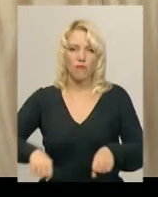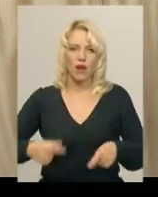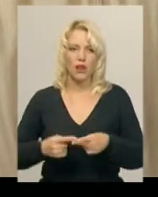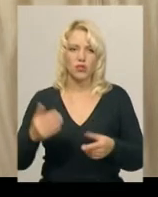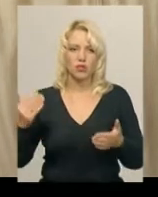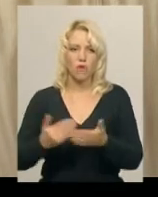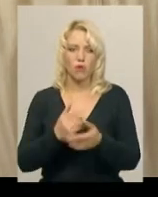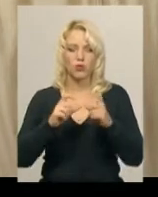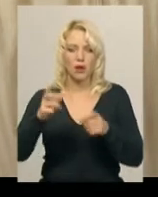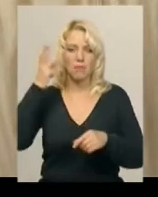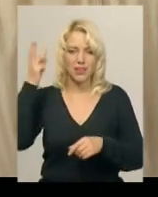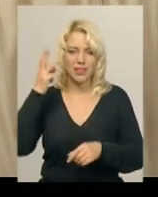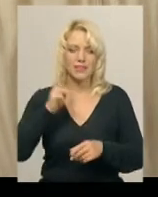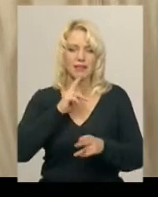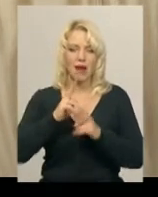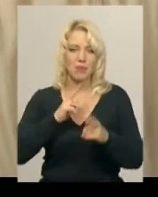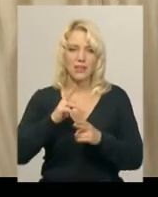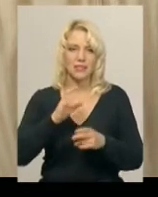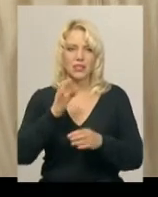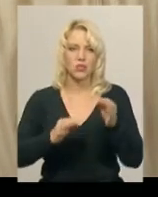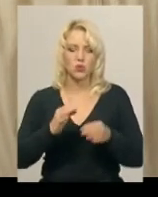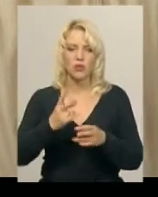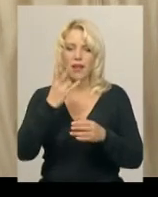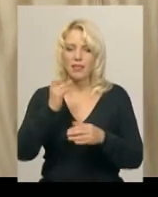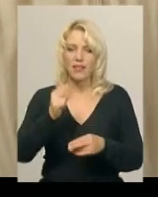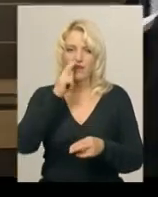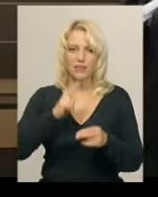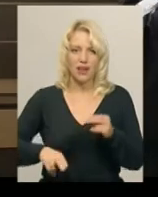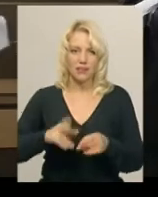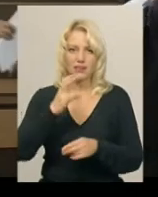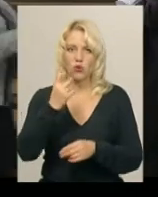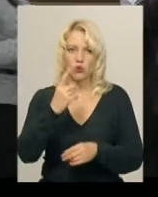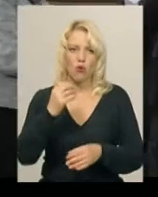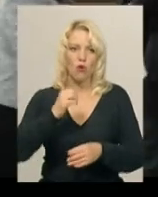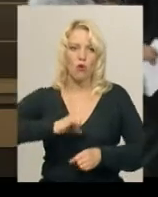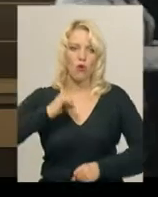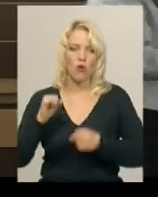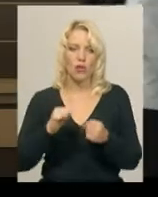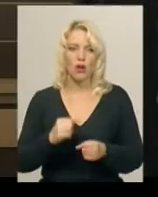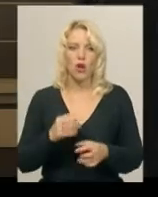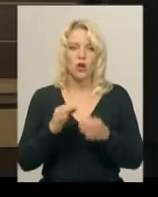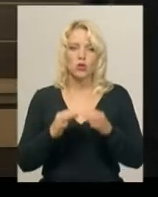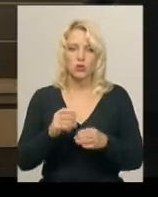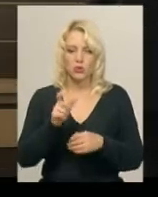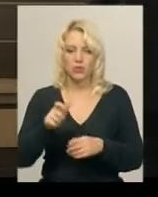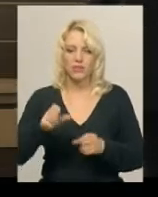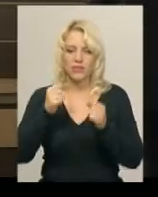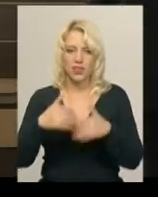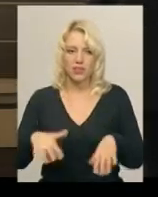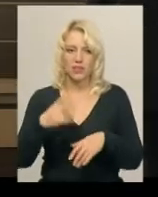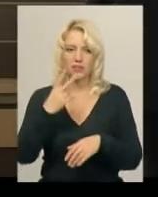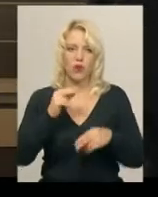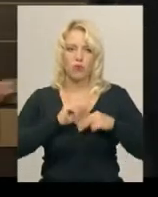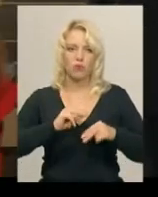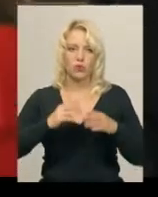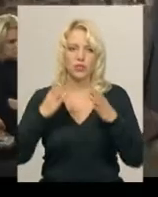апеляційний суд. Тобто на цьому шляху ми не втратили жодного свого колегу. Та судді втратили два робочі дні. Протягом 1 та 2 жовтня